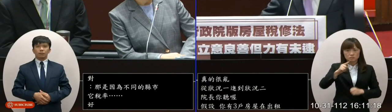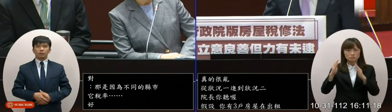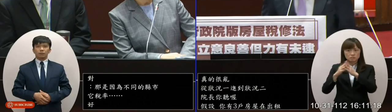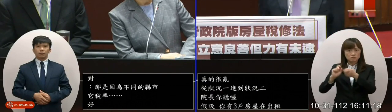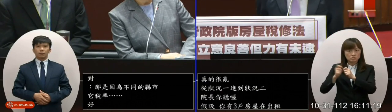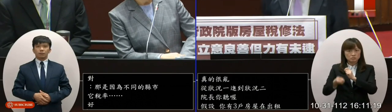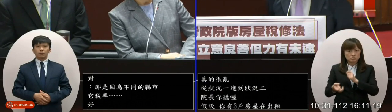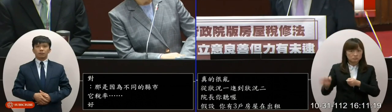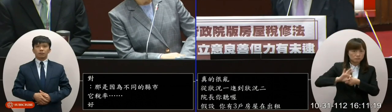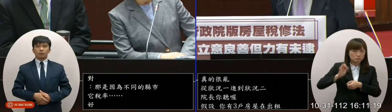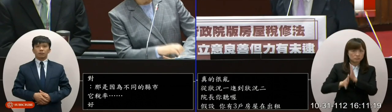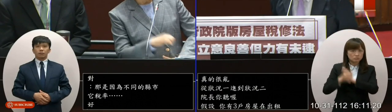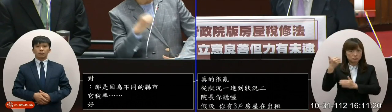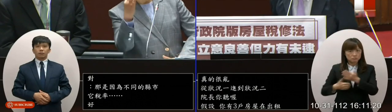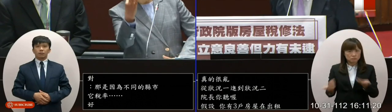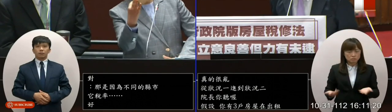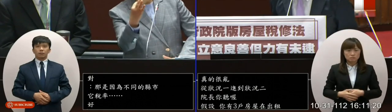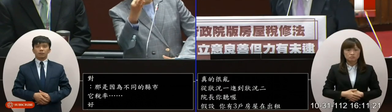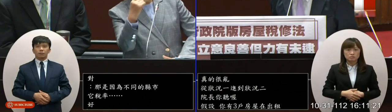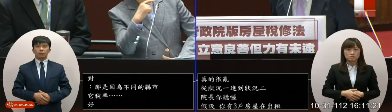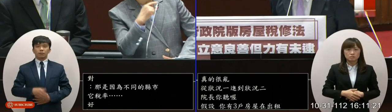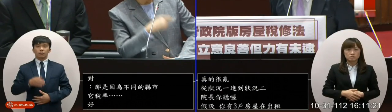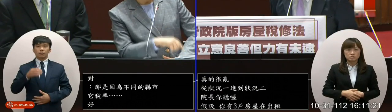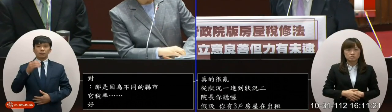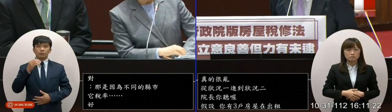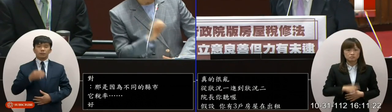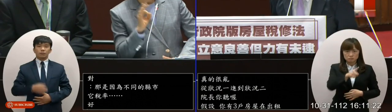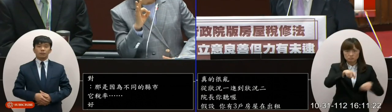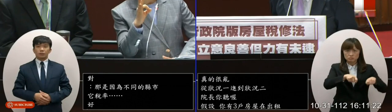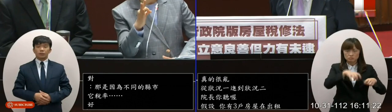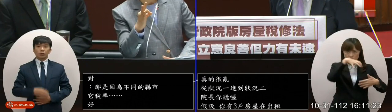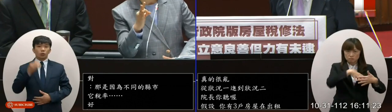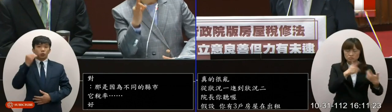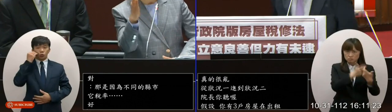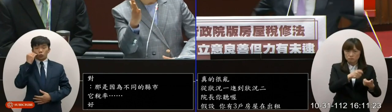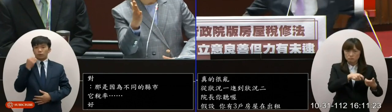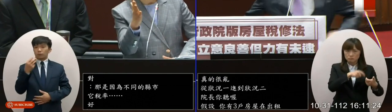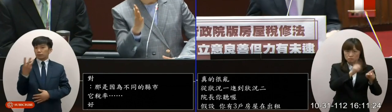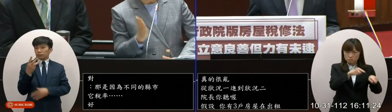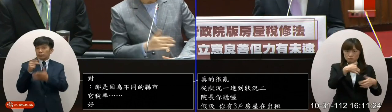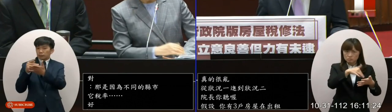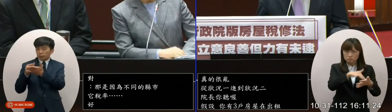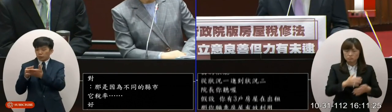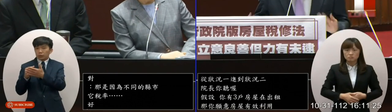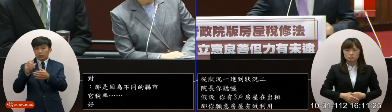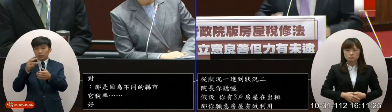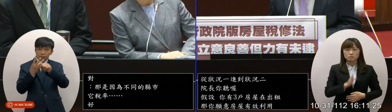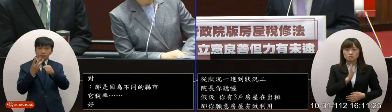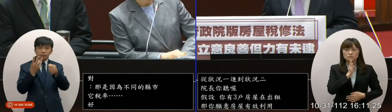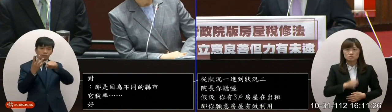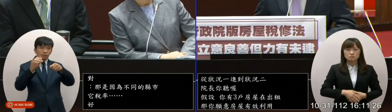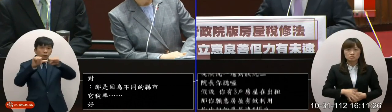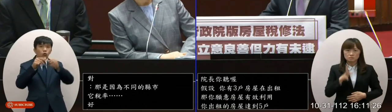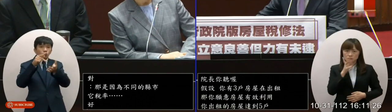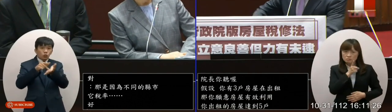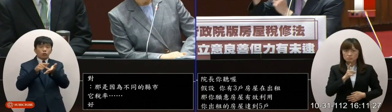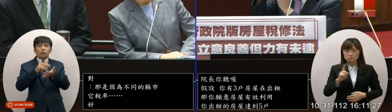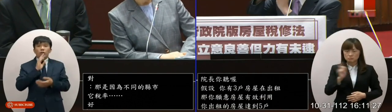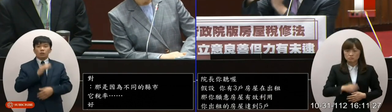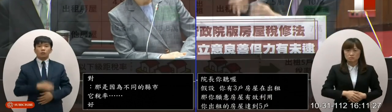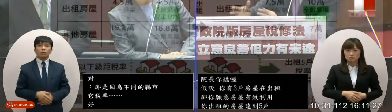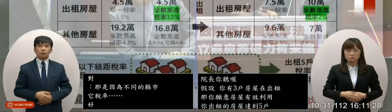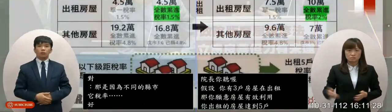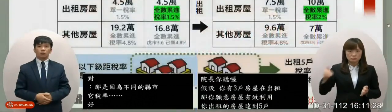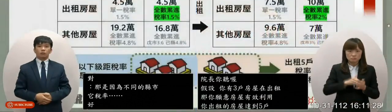稅是增加還點少在你們的版本裡三戶的出租變成五戶出租是結果很奇怪耶我